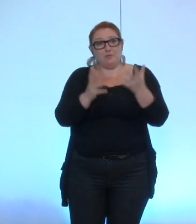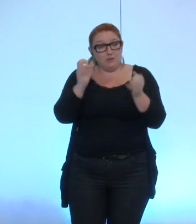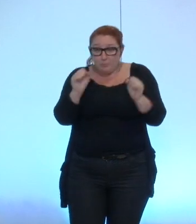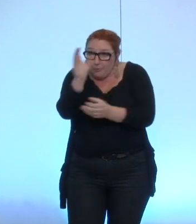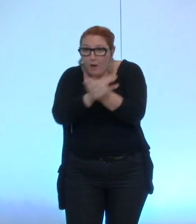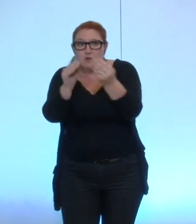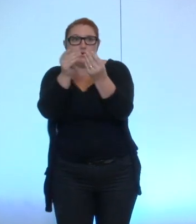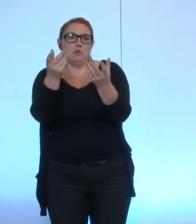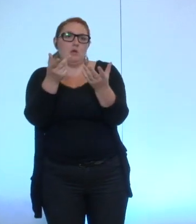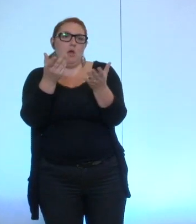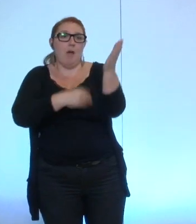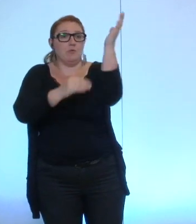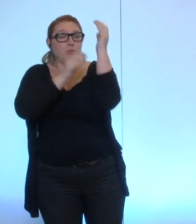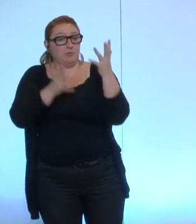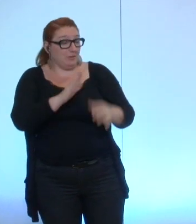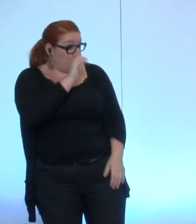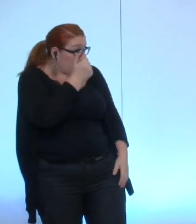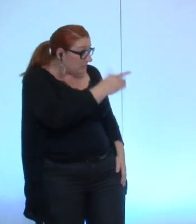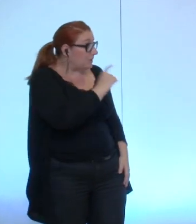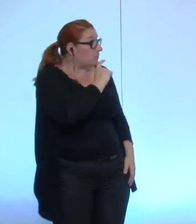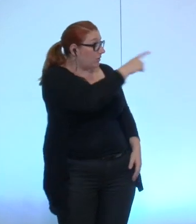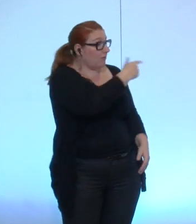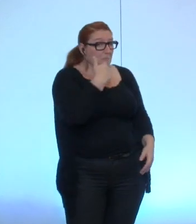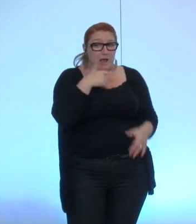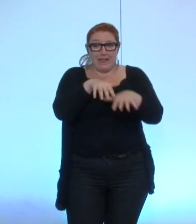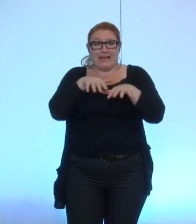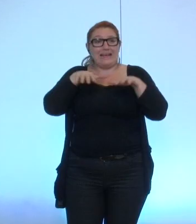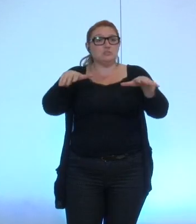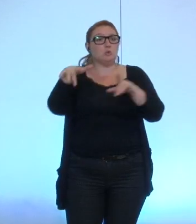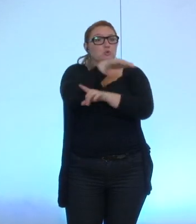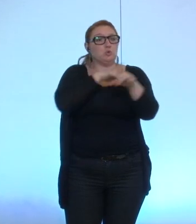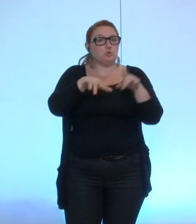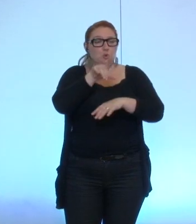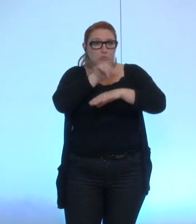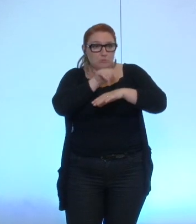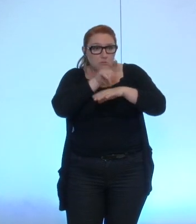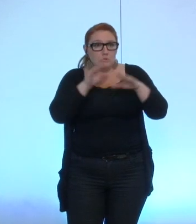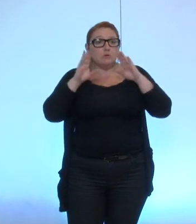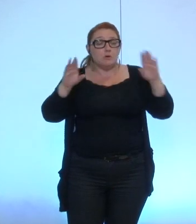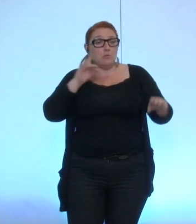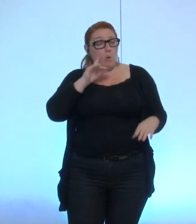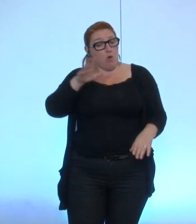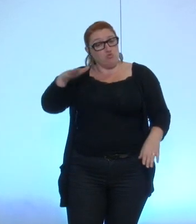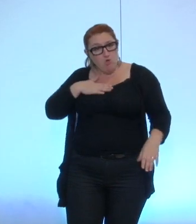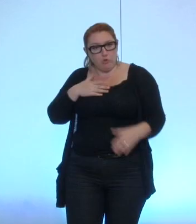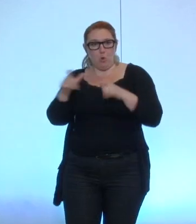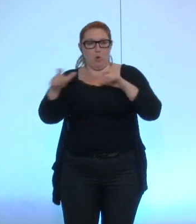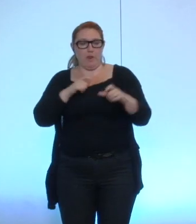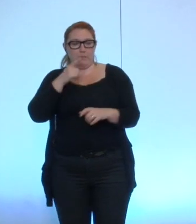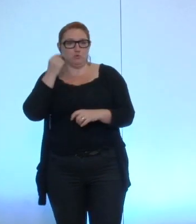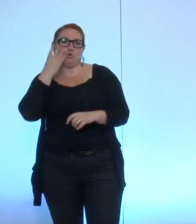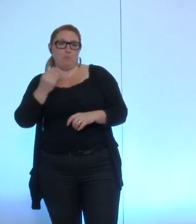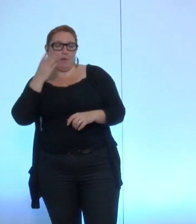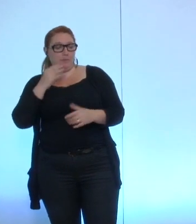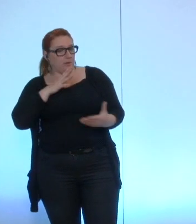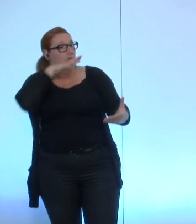vos amendements et'ailleurs la raison pour laquelle vous avez introduit les réseaux sociaux car c'est notre collègue Vincent Barbier qui l'a évoqué en groupe de travail donc il a